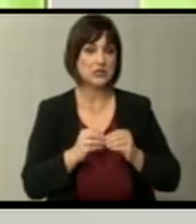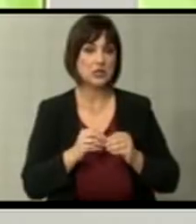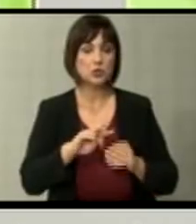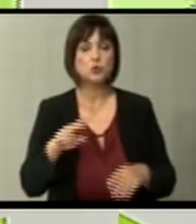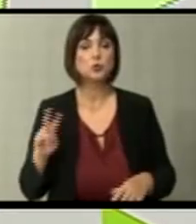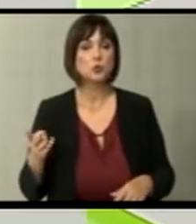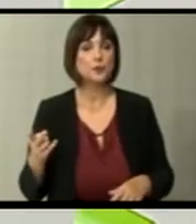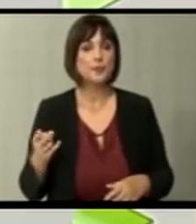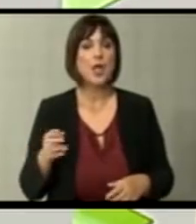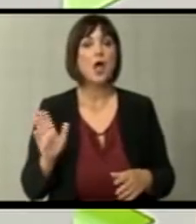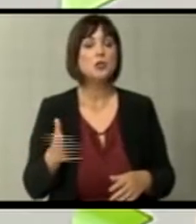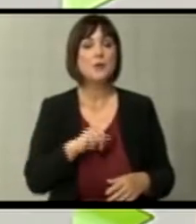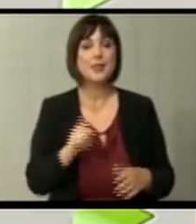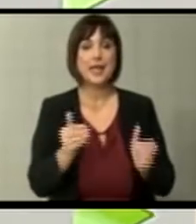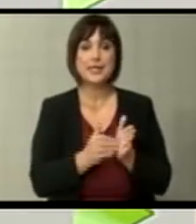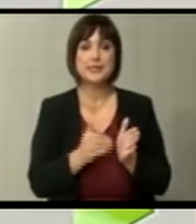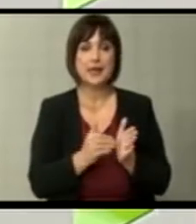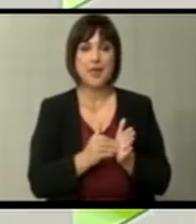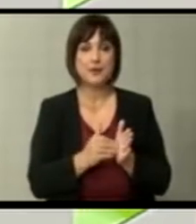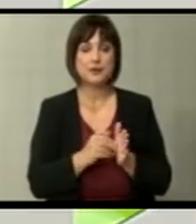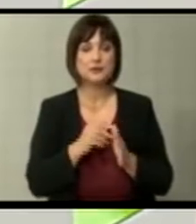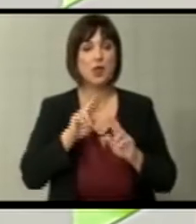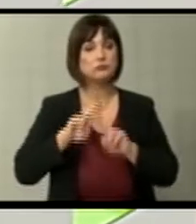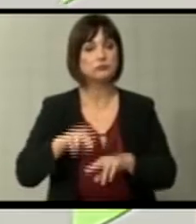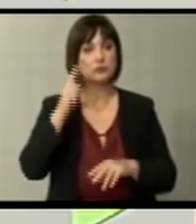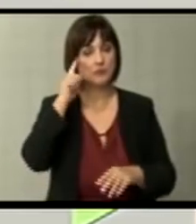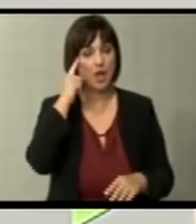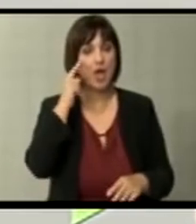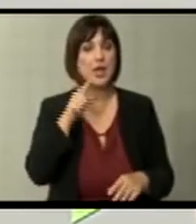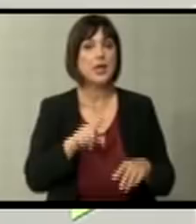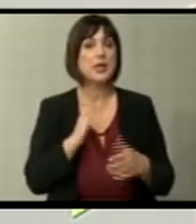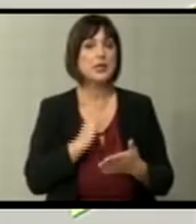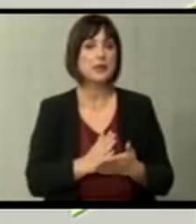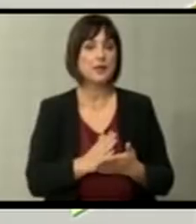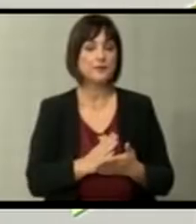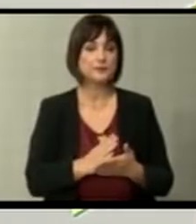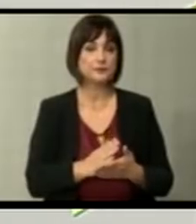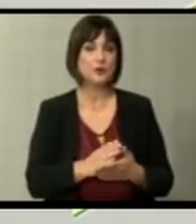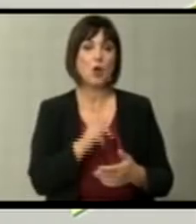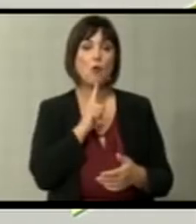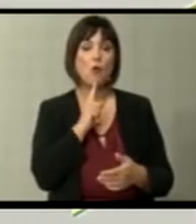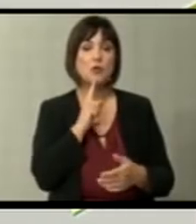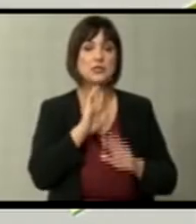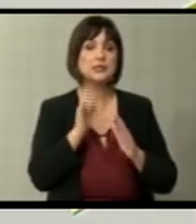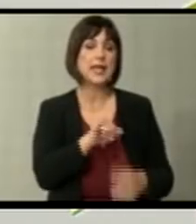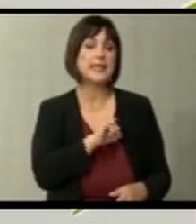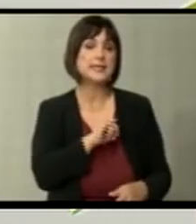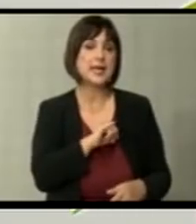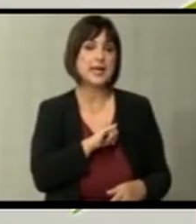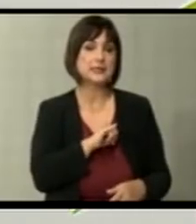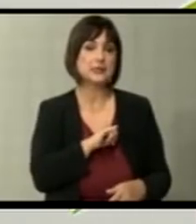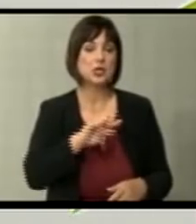така натаму. Меѓутоа, не треба да се занемари фактот и на кои се интересите на